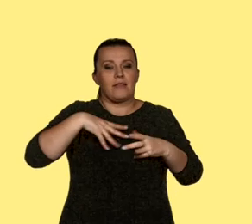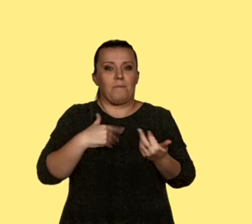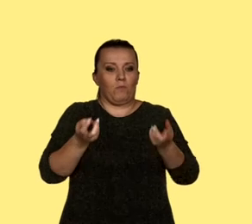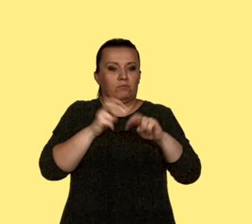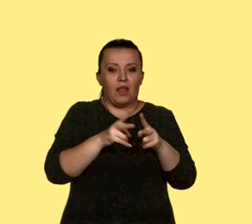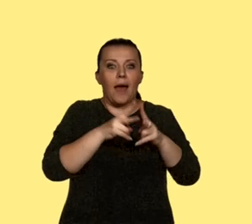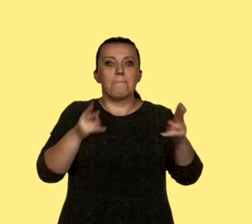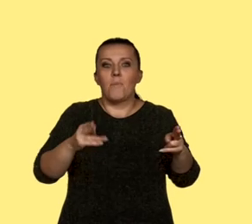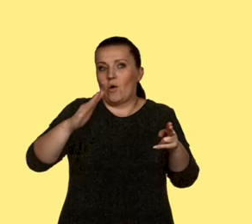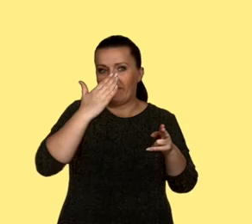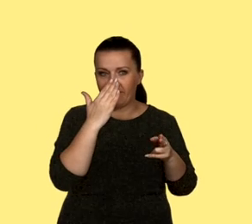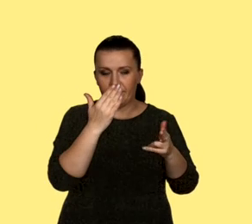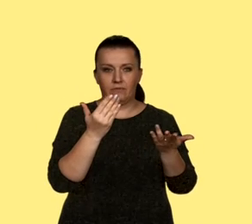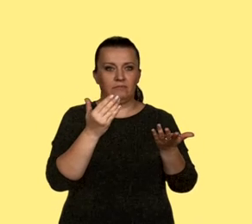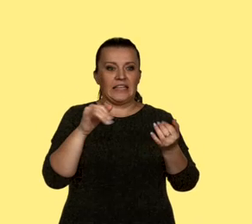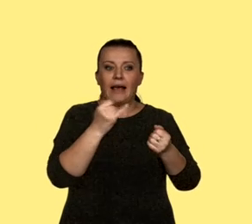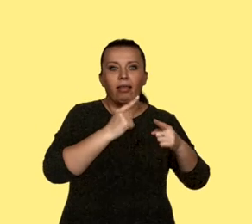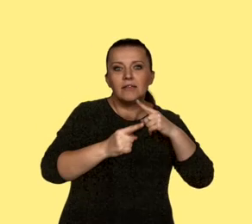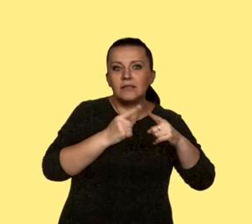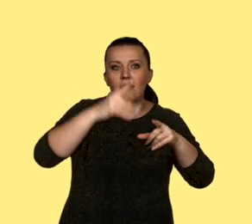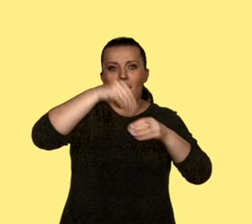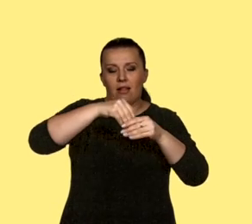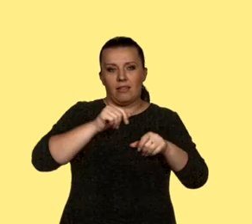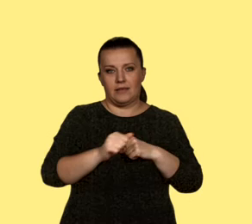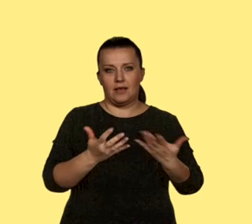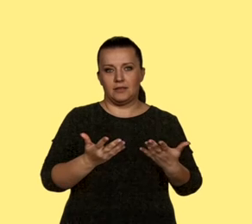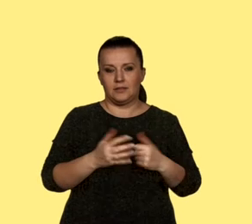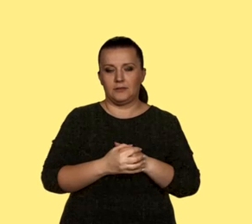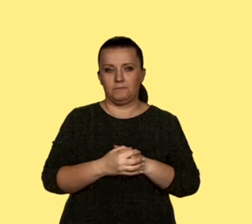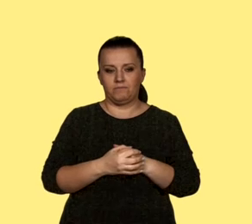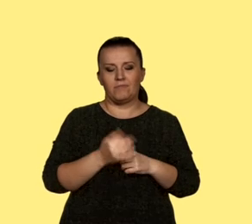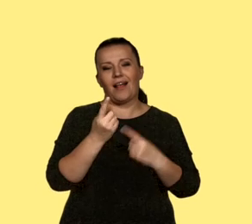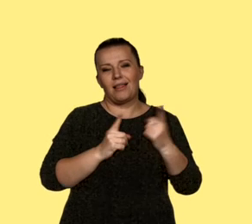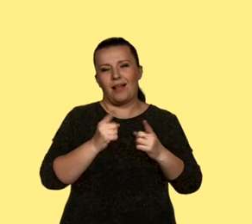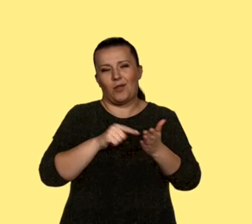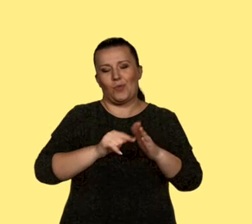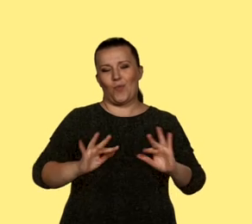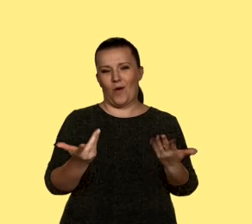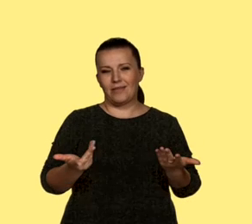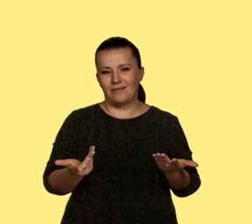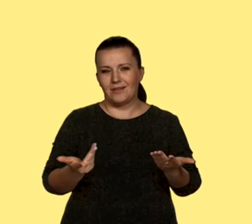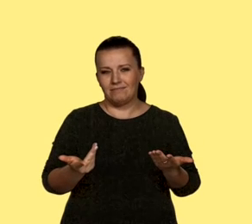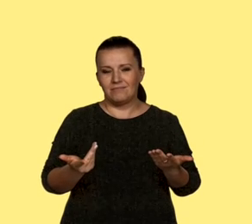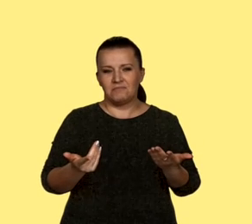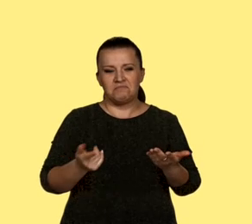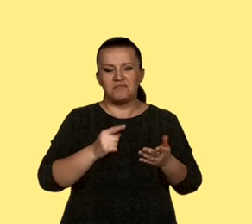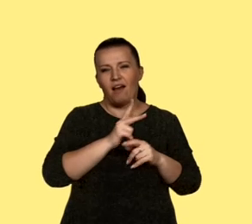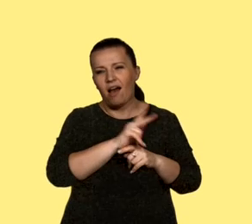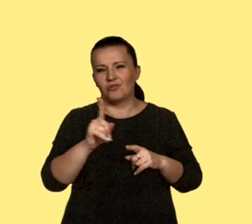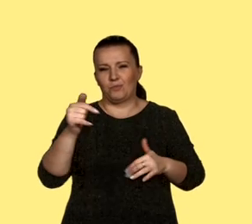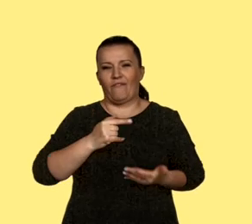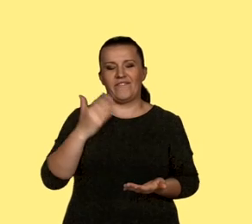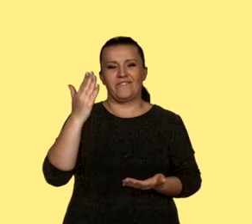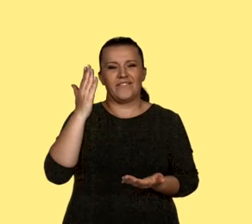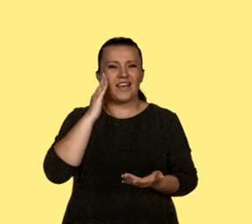styl reprezentuje, czy jakie prądy artystyczne zostały w nim zawarte. I w lalce jest to bardzo proste. To nie